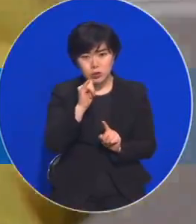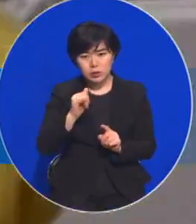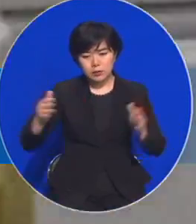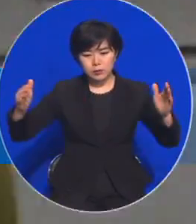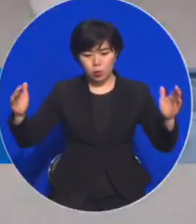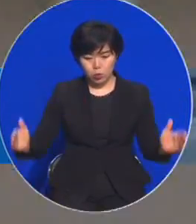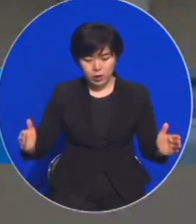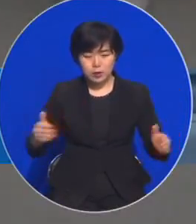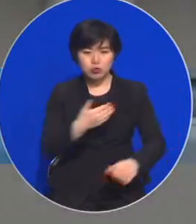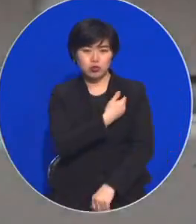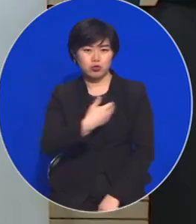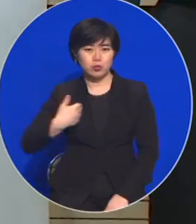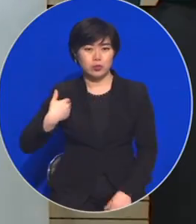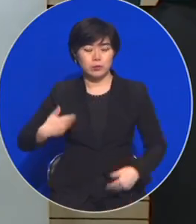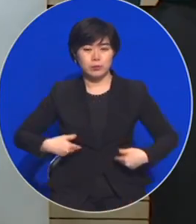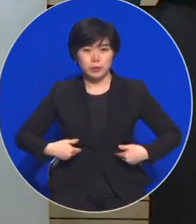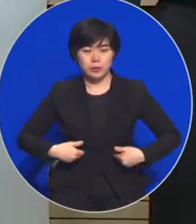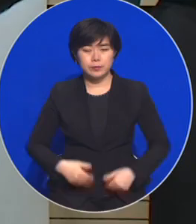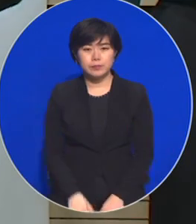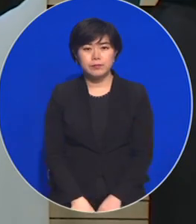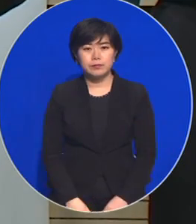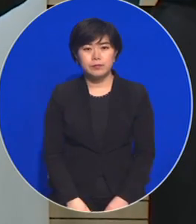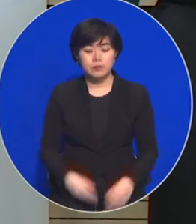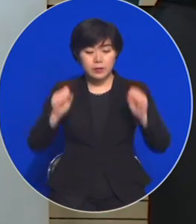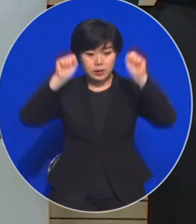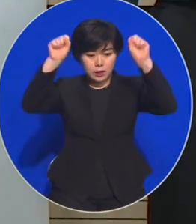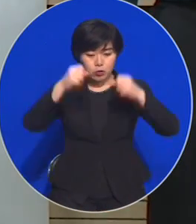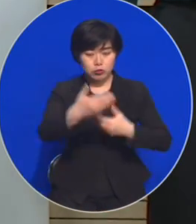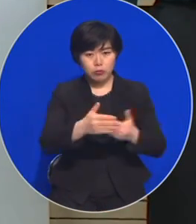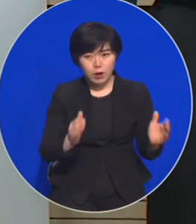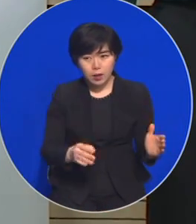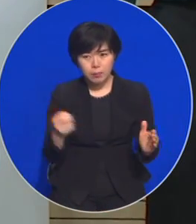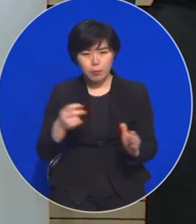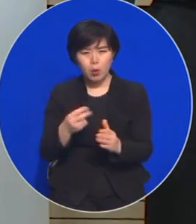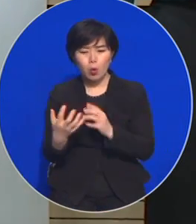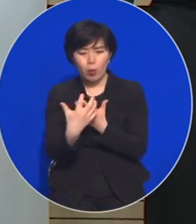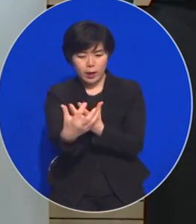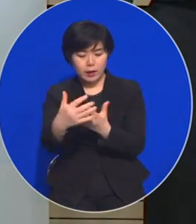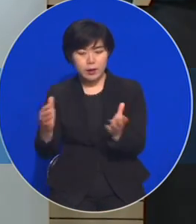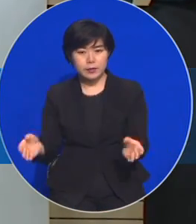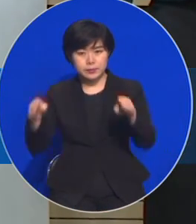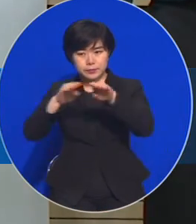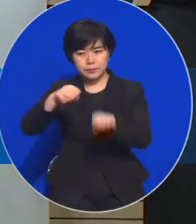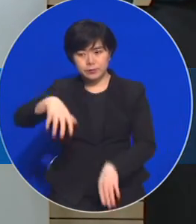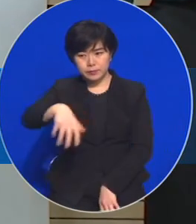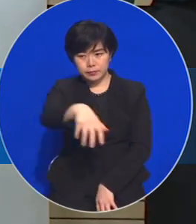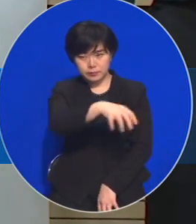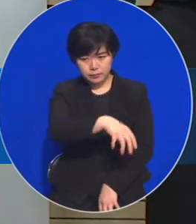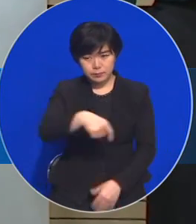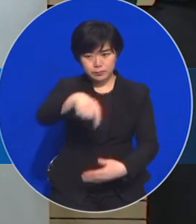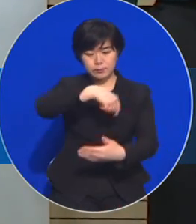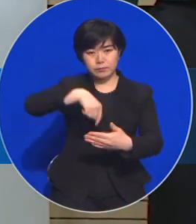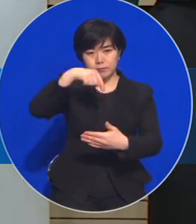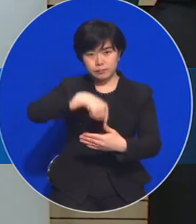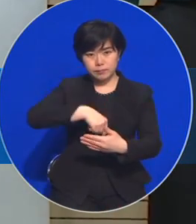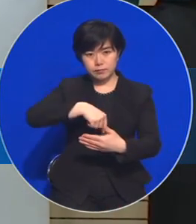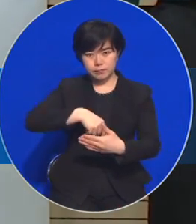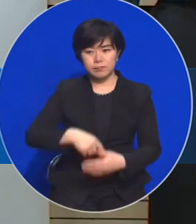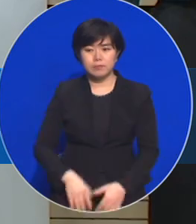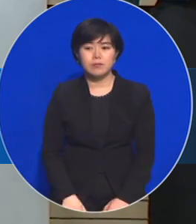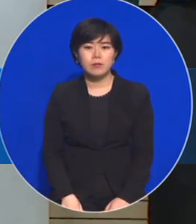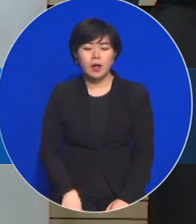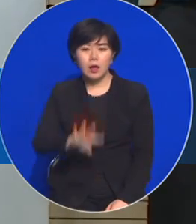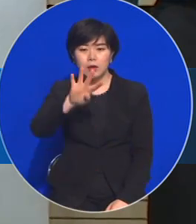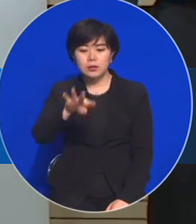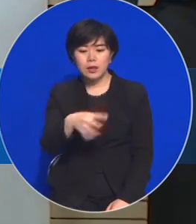공간을 확보할 예정입니다. 실내체육관과 시민회관 등 대규모 공공시설을 중심으로 해서 현재까지